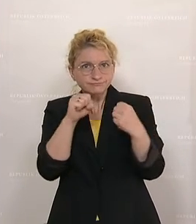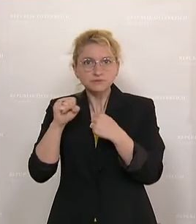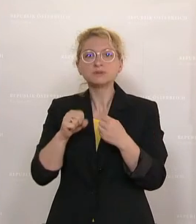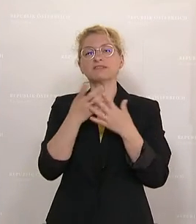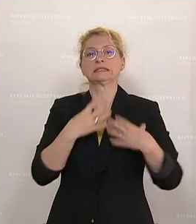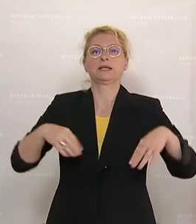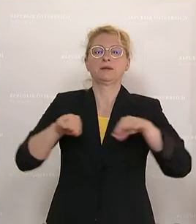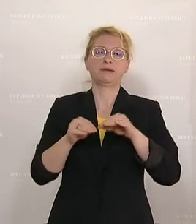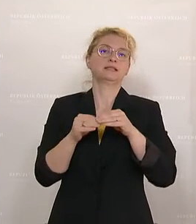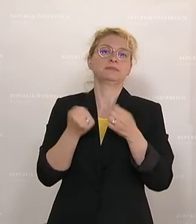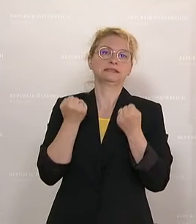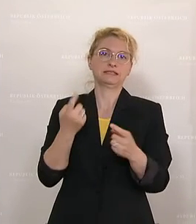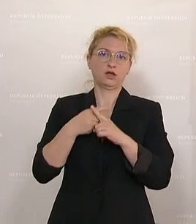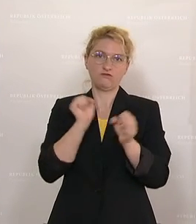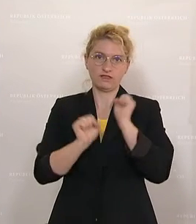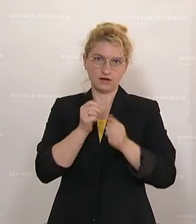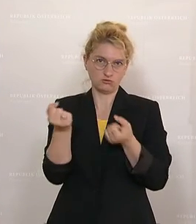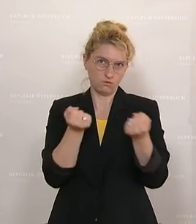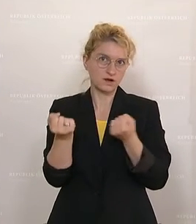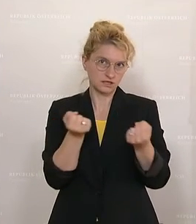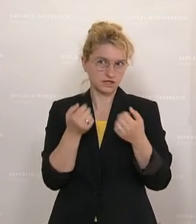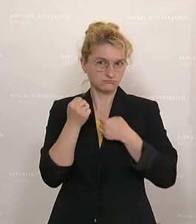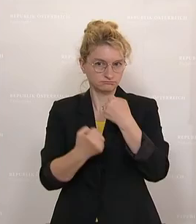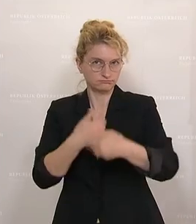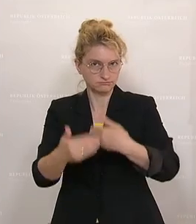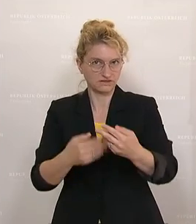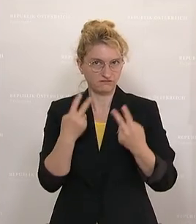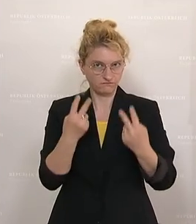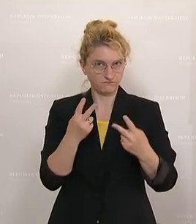Sicherheits und Verteidigungspolitik einbringen. Nachfrage?